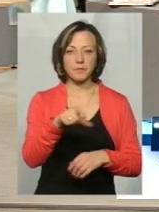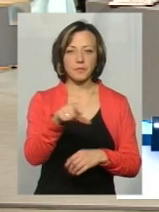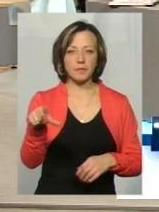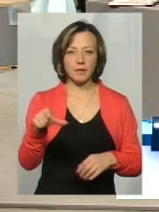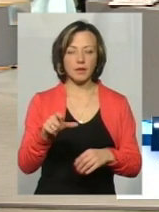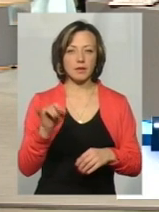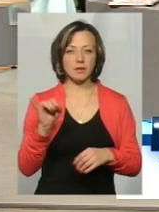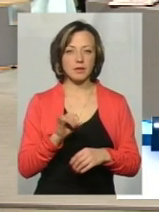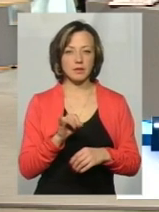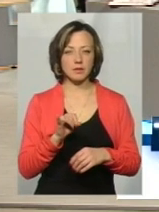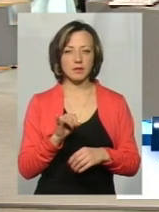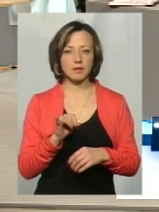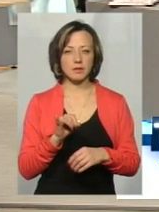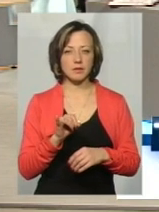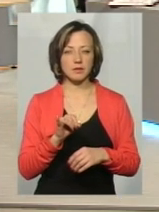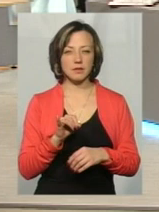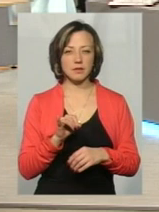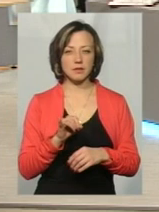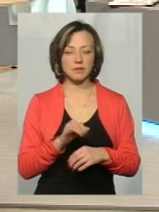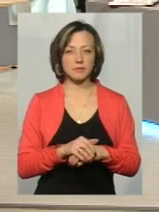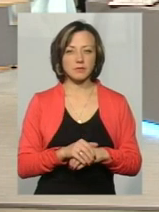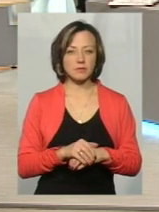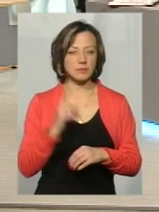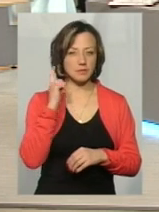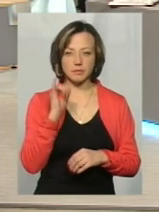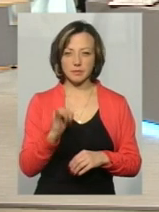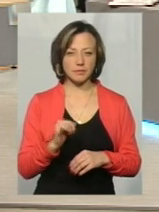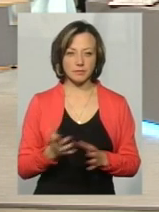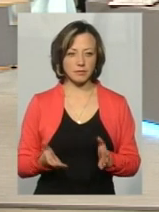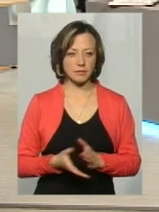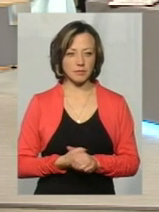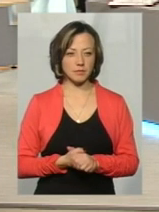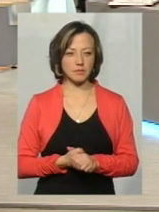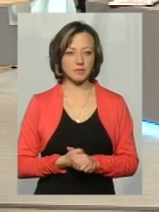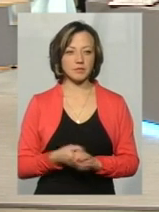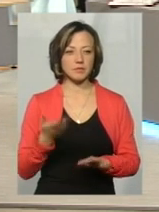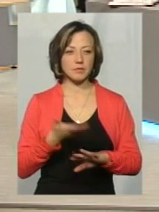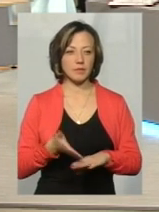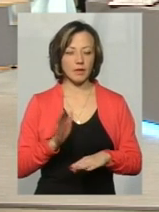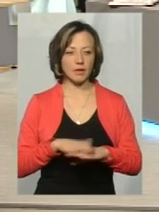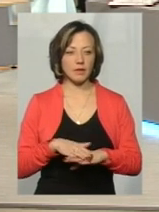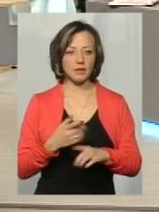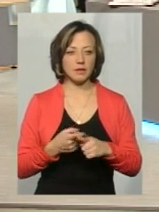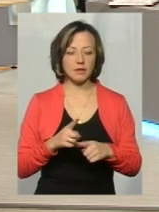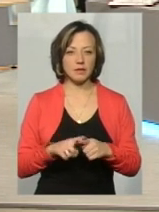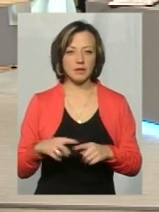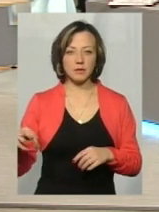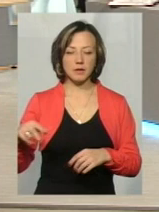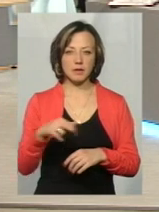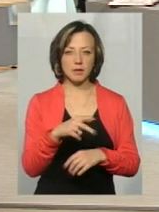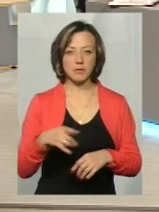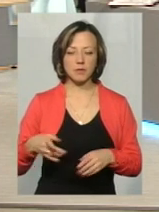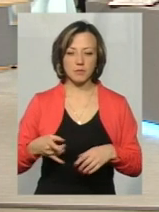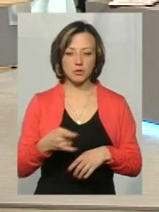нас дійсно фуре на такому важкому перекресті. Дуже важкі, щоб поїхати